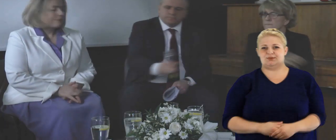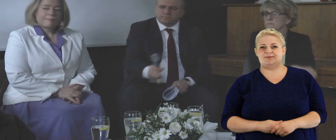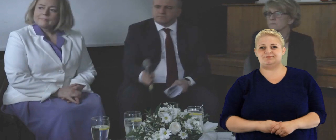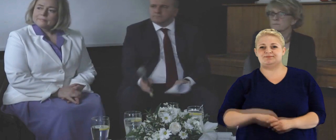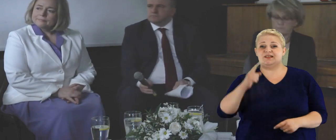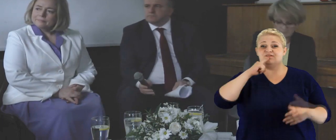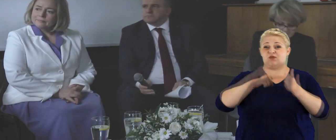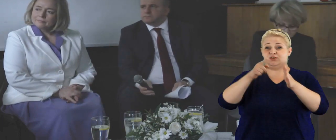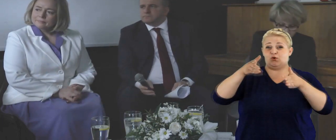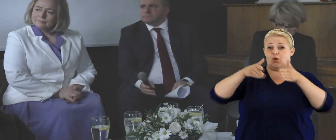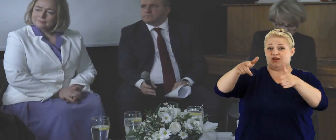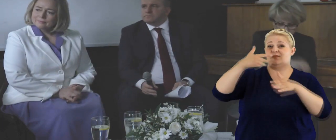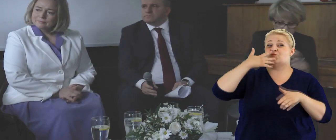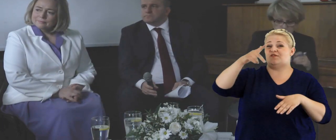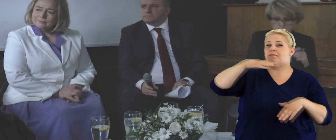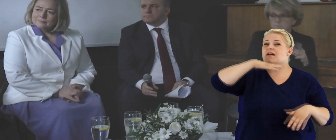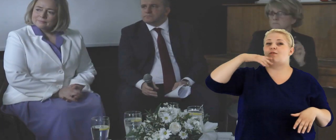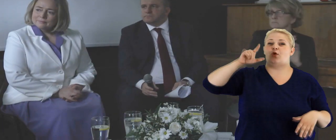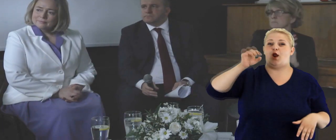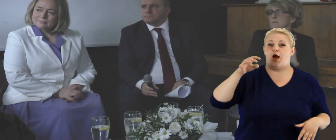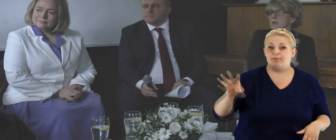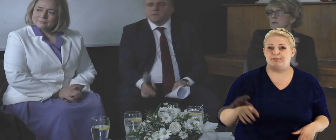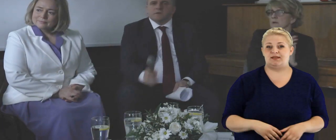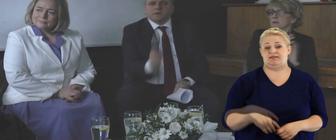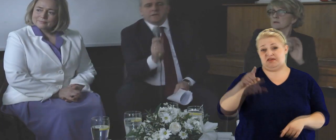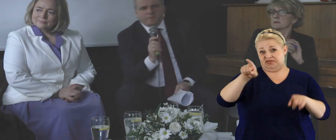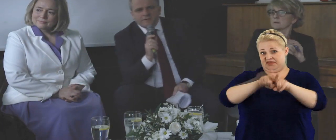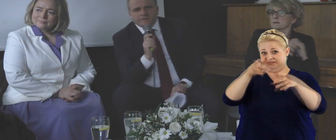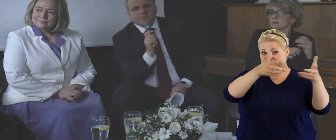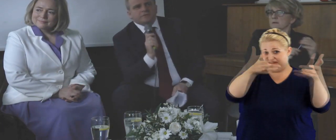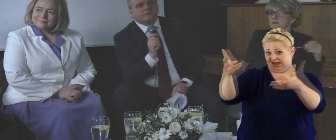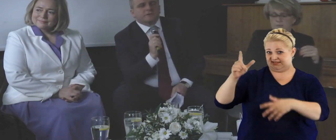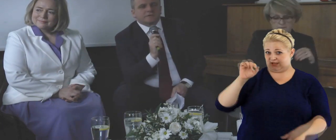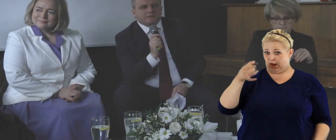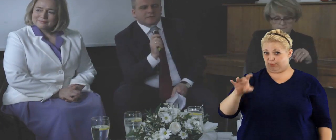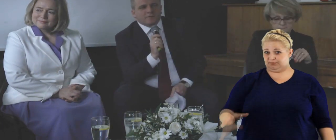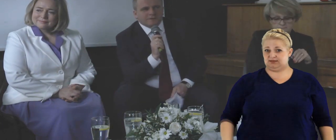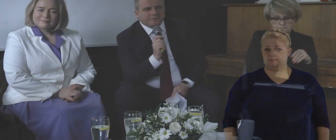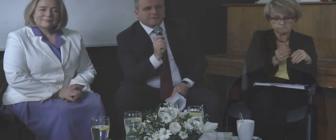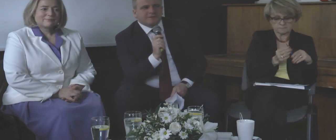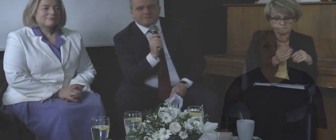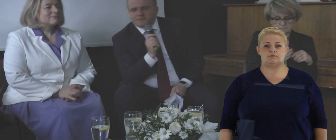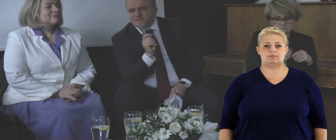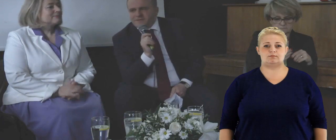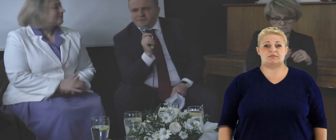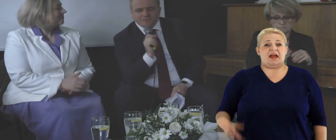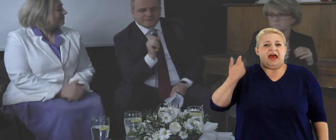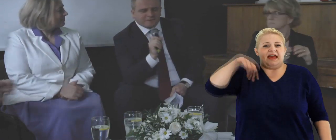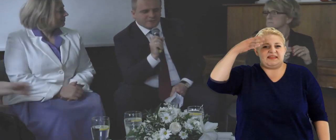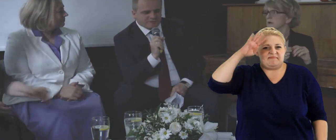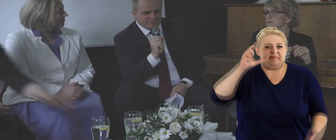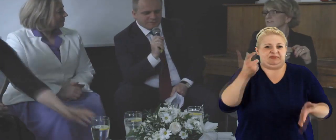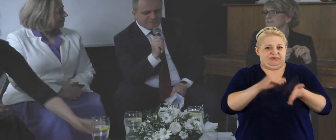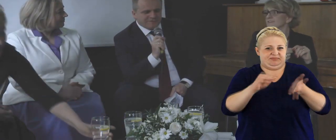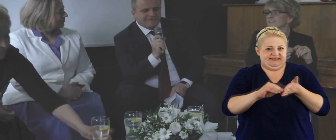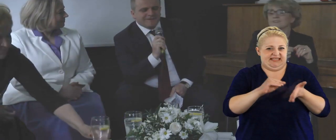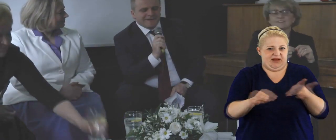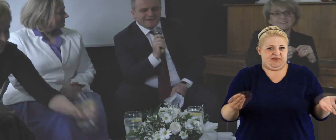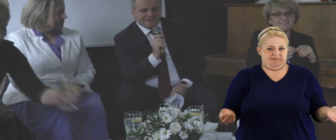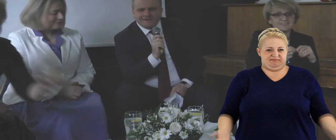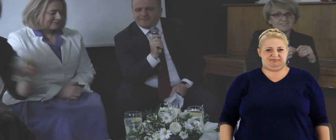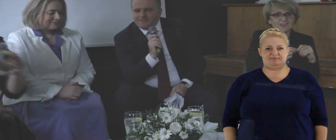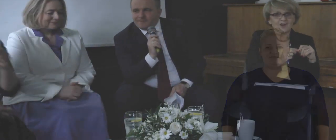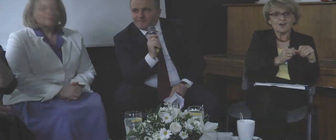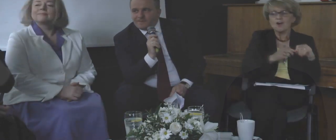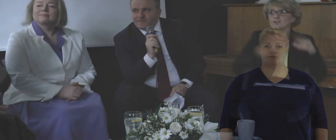dziękuję, panie pośle, pan właśnie na tych korytarzach pełnych lobbystów, ale pan zachęcał do tego lobbygu. pamiętam, co ja tam napisałem, bo tak to groźnie brzmi. Ja